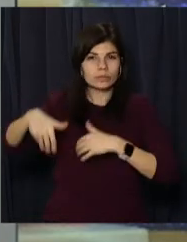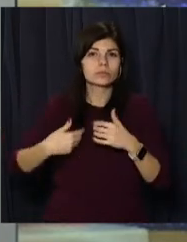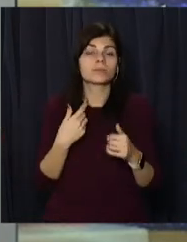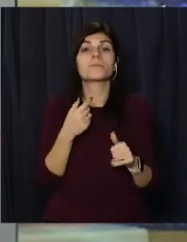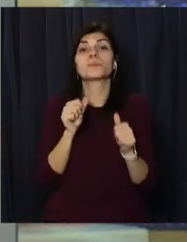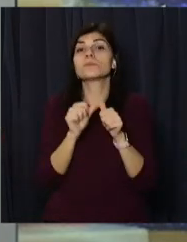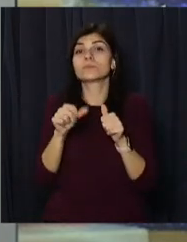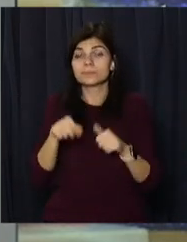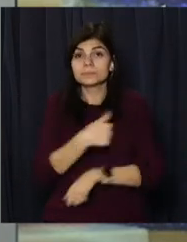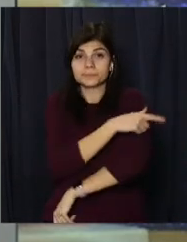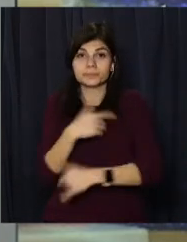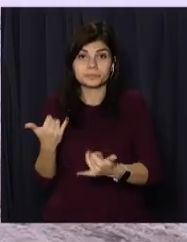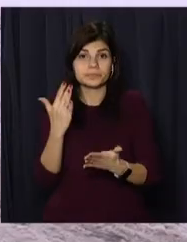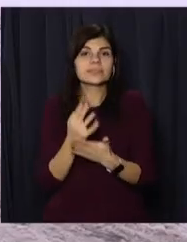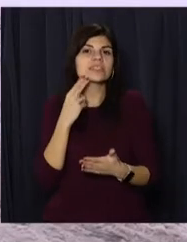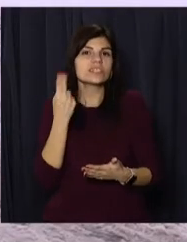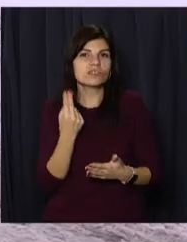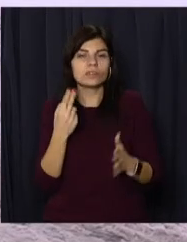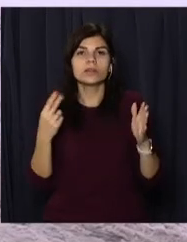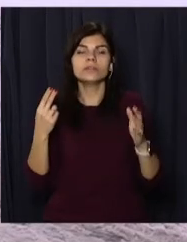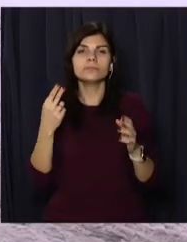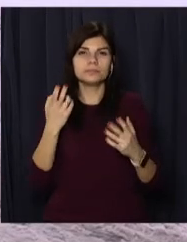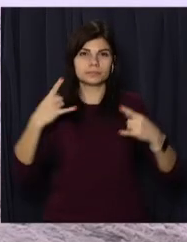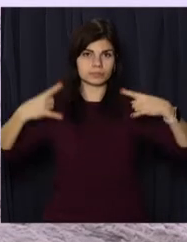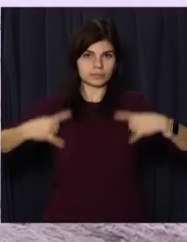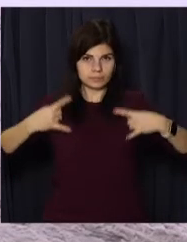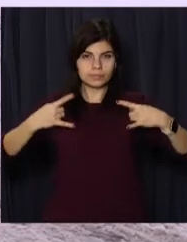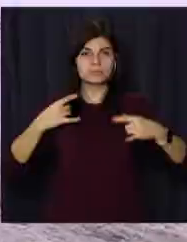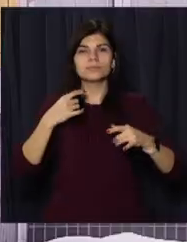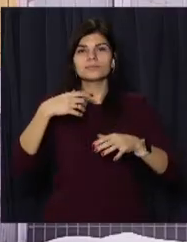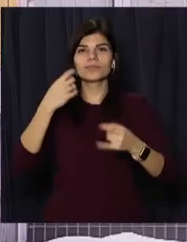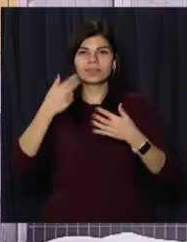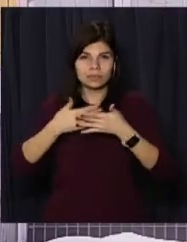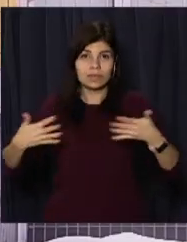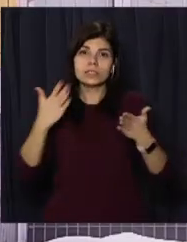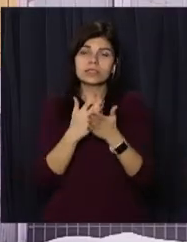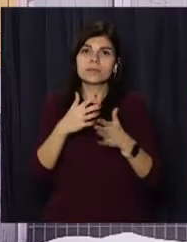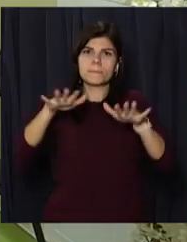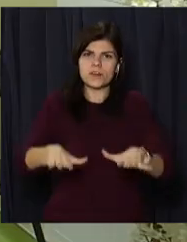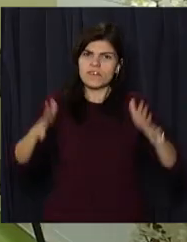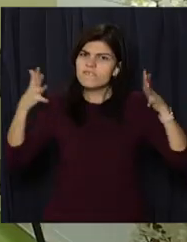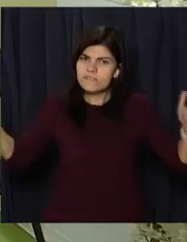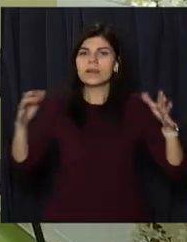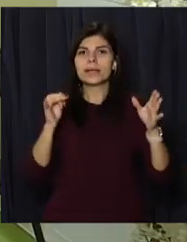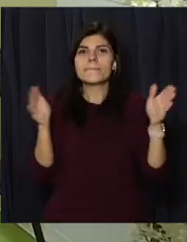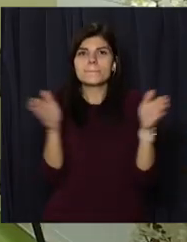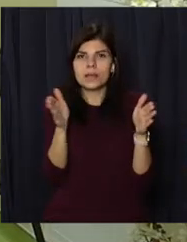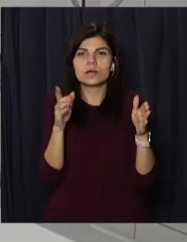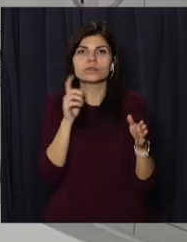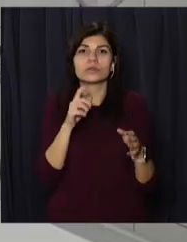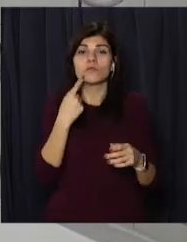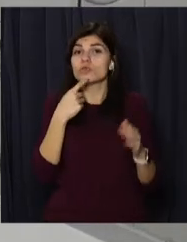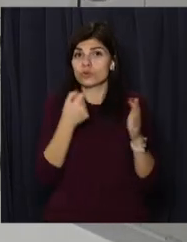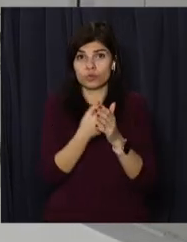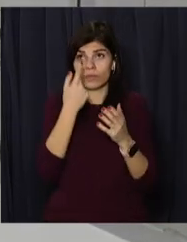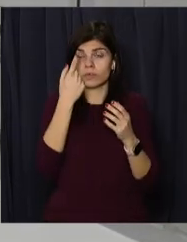Крім цього, у лікарні відтепер є цифрові рентгенапарати, стаціонарний та пересувний. Медики кажуть, тепер зможуть обслуговувати до двох